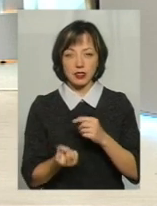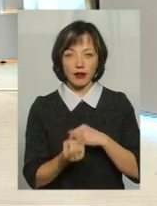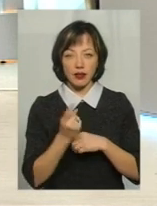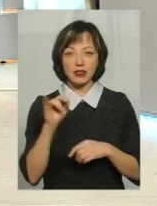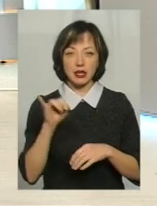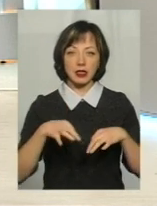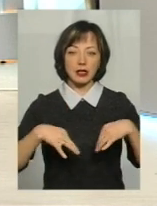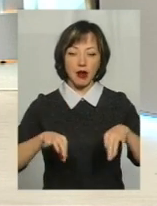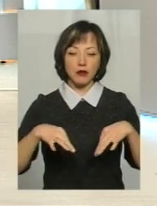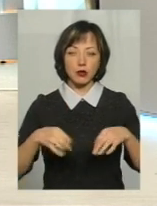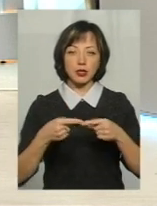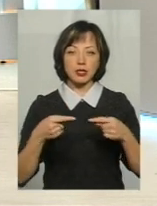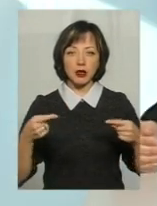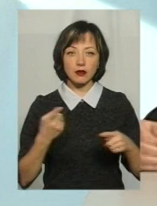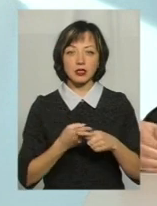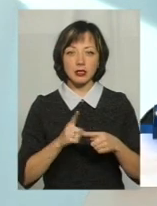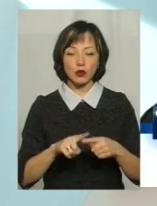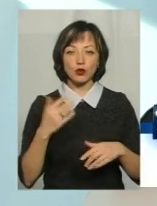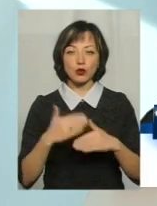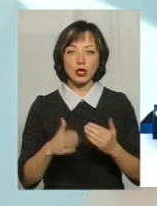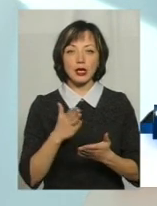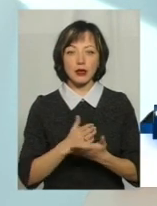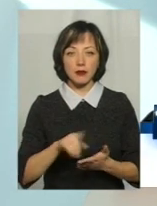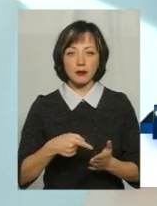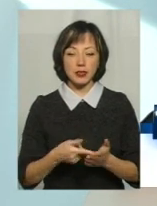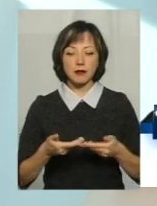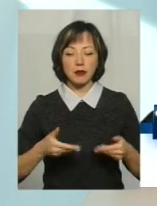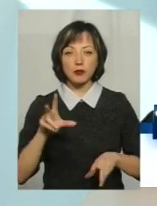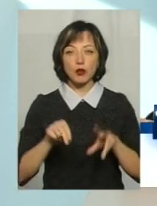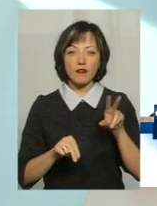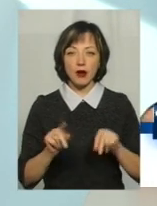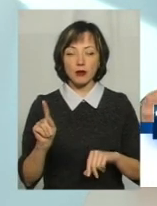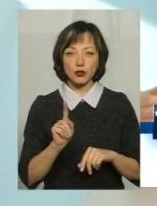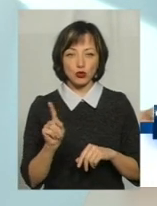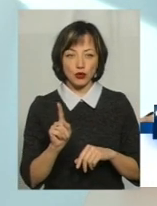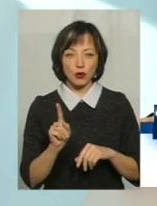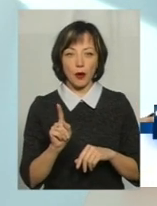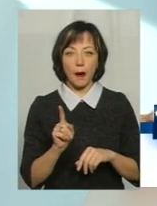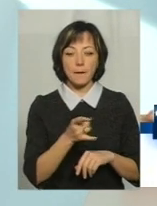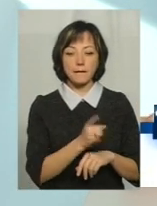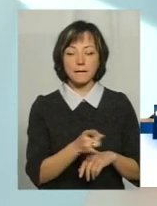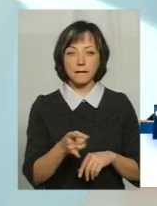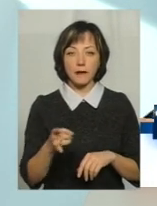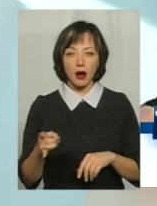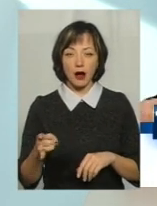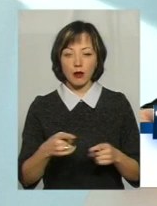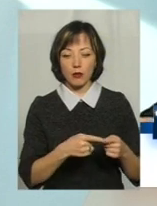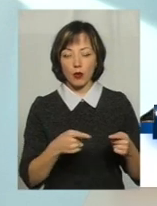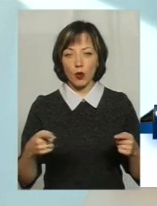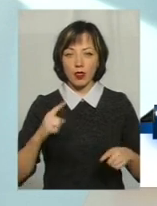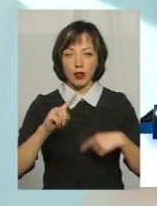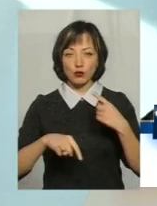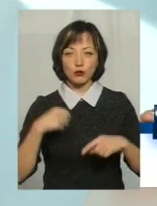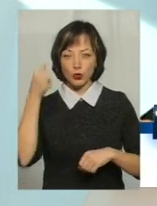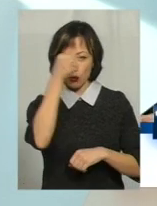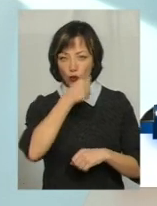І транспортні засоби цих перевізників вже є в місті. Ми сподіваємося, що парк протягом наступного